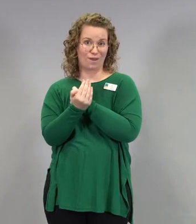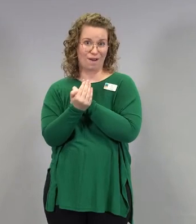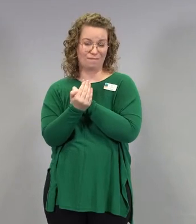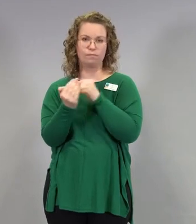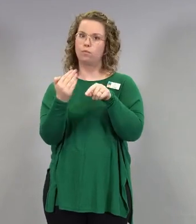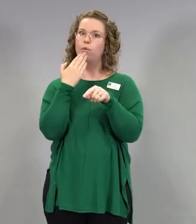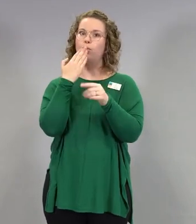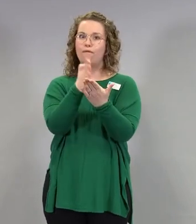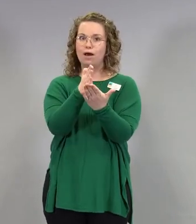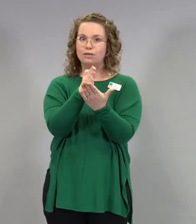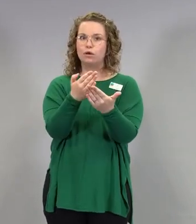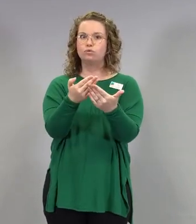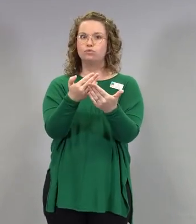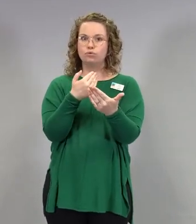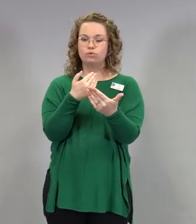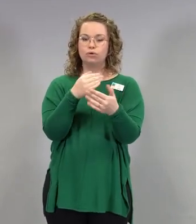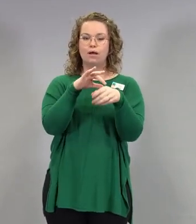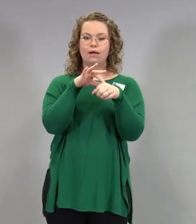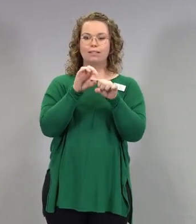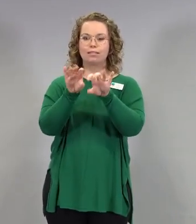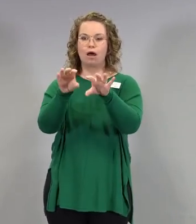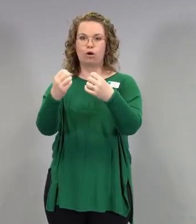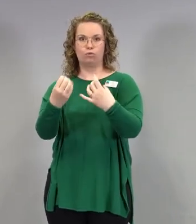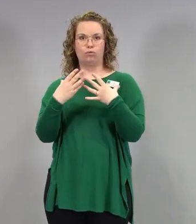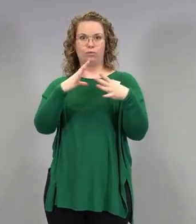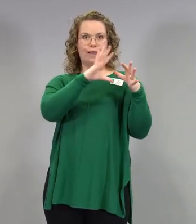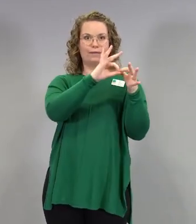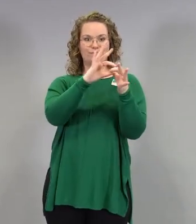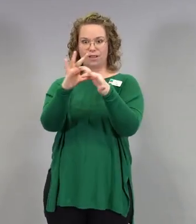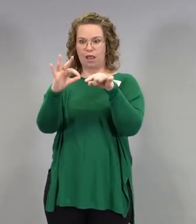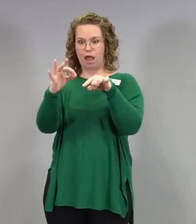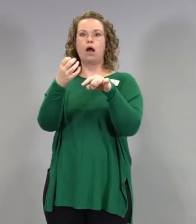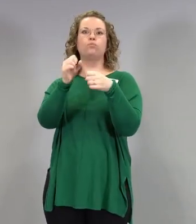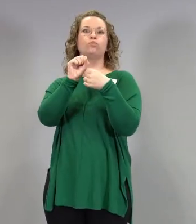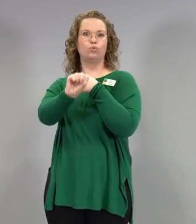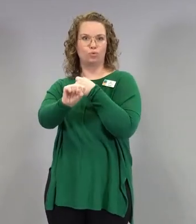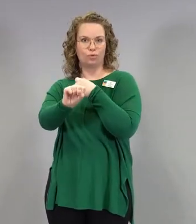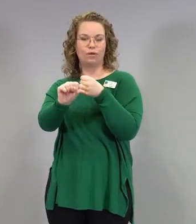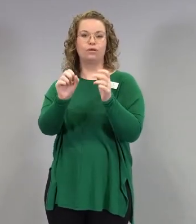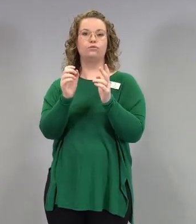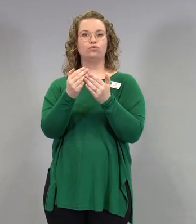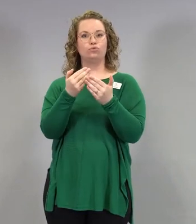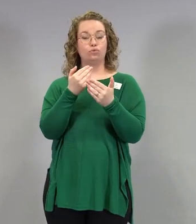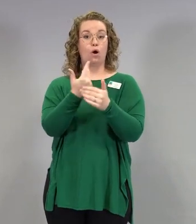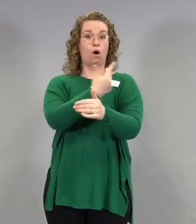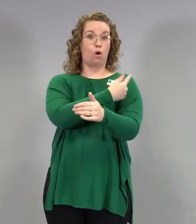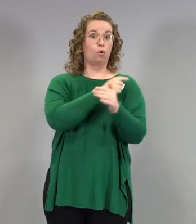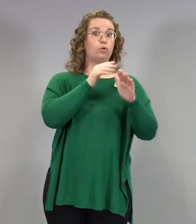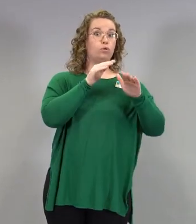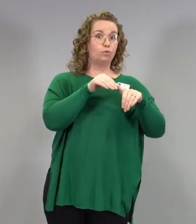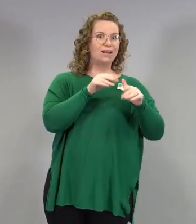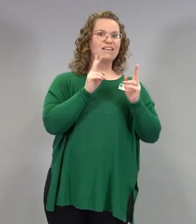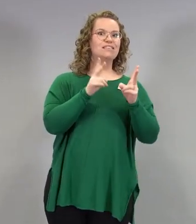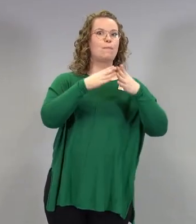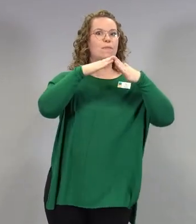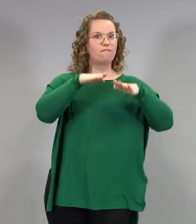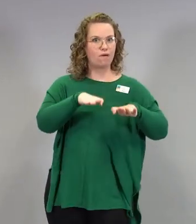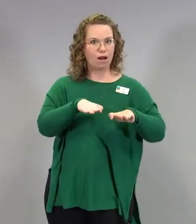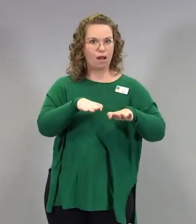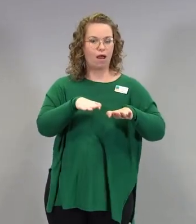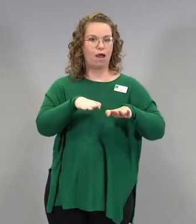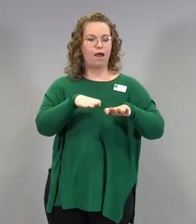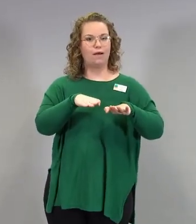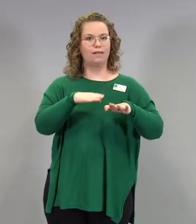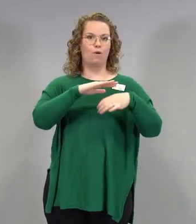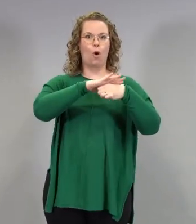tartuntaketjoja, kun nämä rokotetut eivät sitten enää samalla tavalla kanna sitä virusta tai ainakaan siinä määrinomassa nenämielussaan.